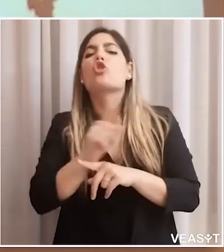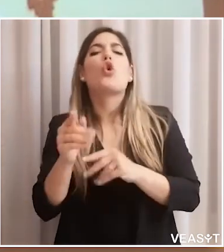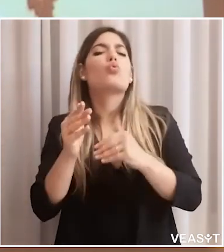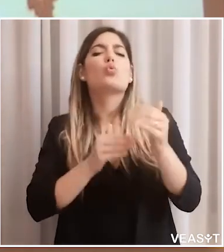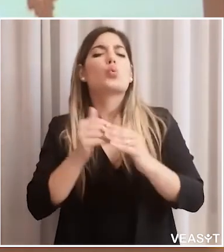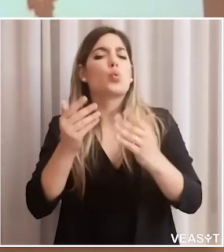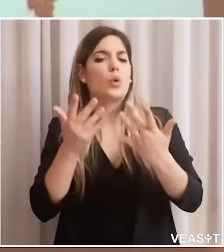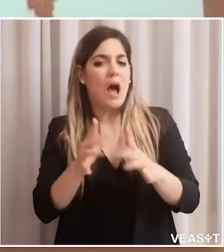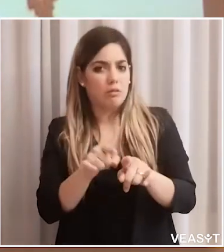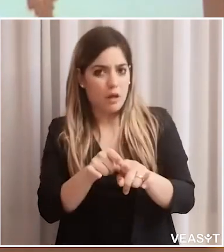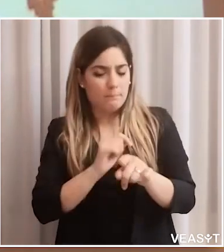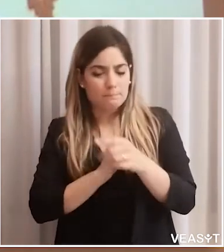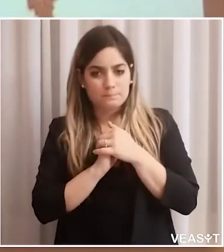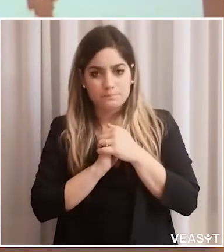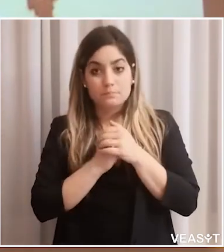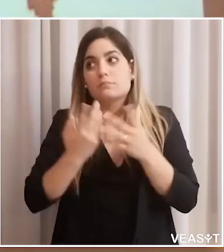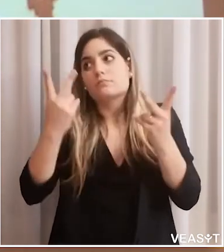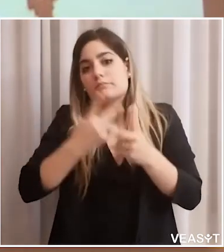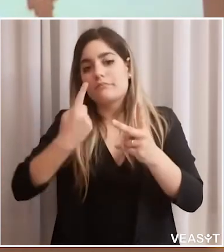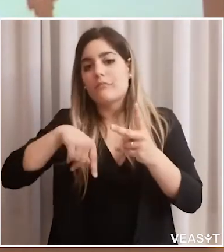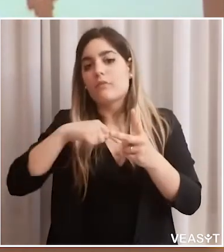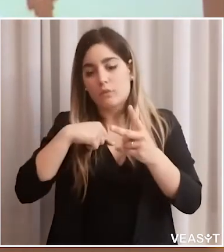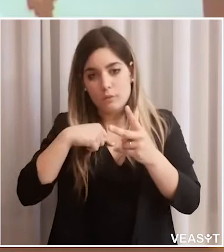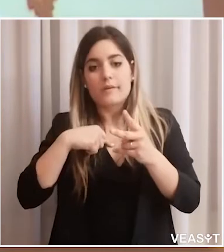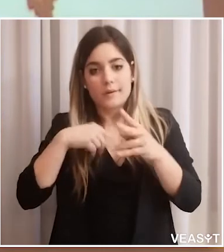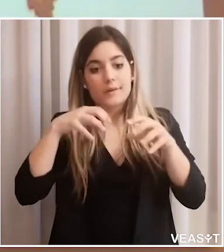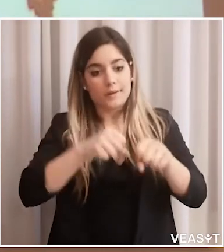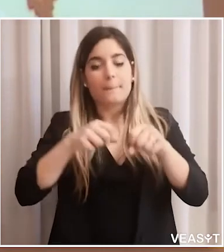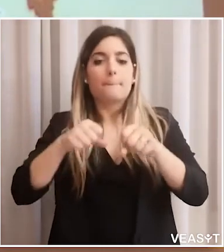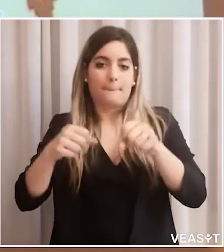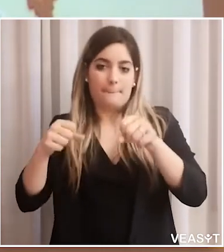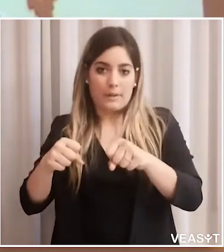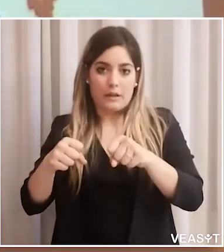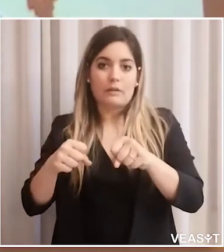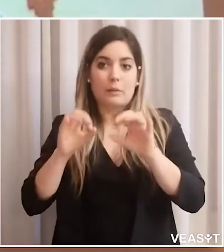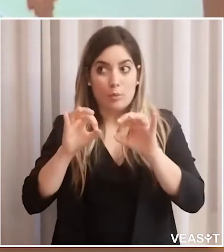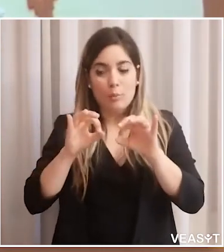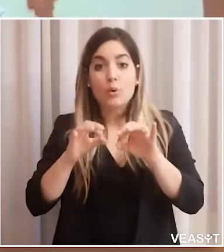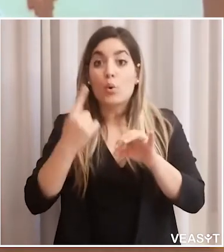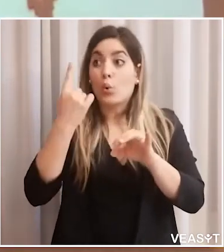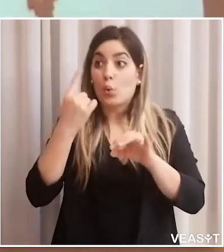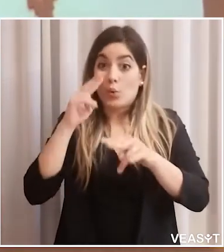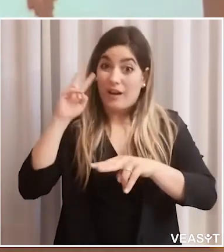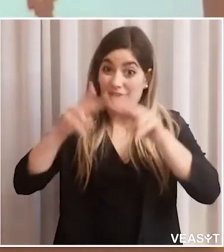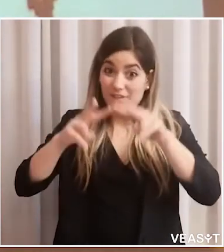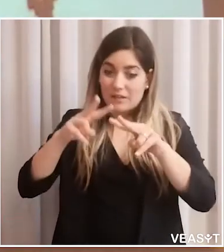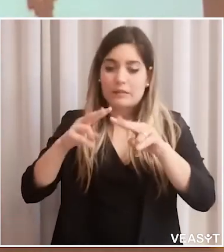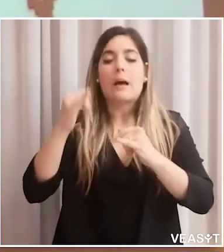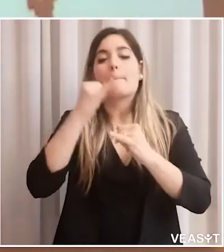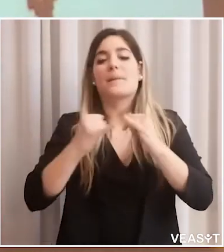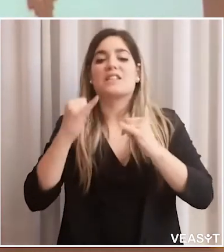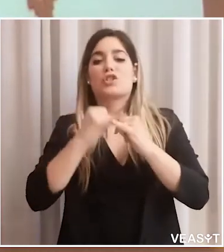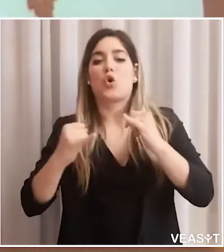agonistica, sia di attività motoria non strutturata. Abbiamo e stiamo assumendo